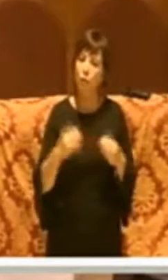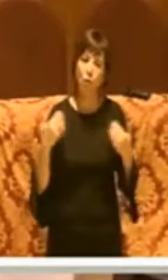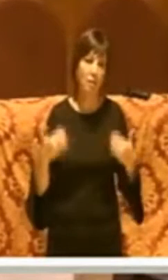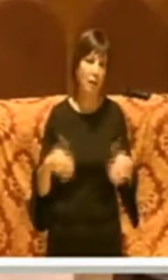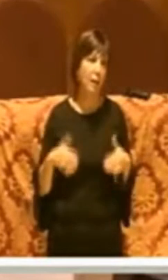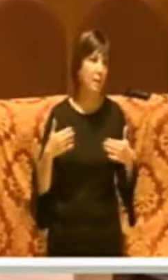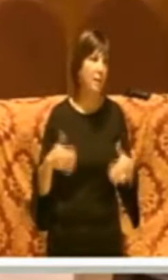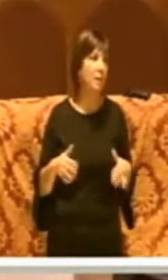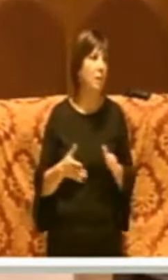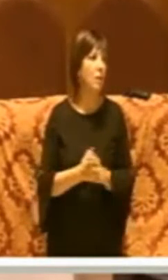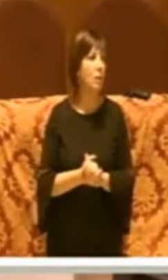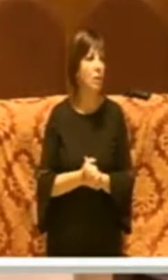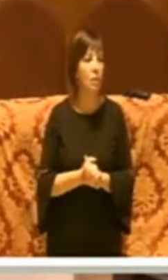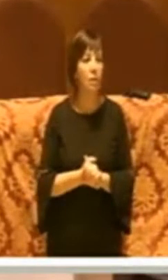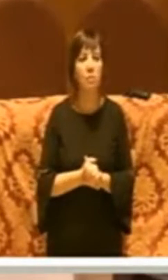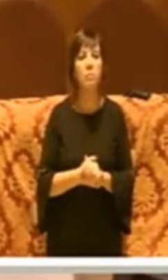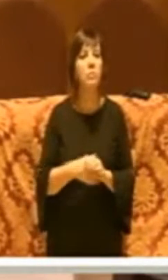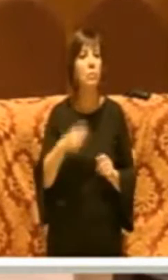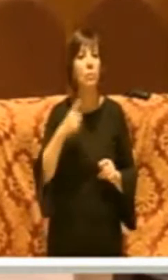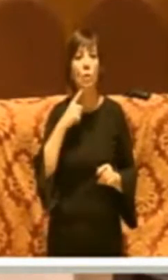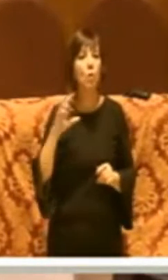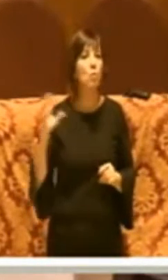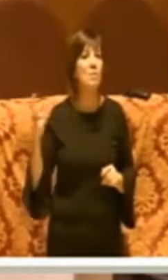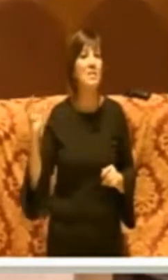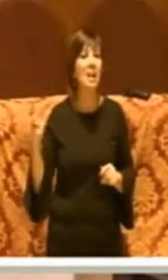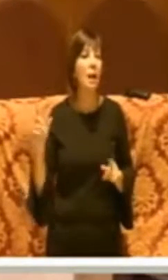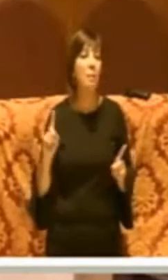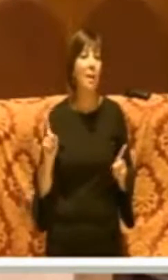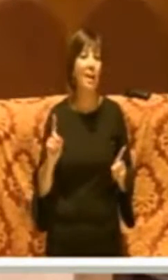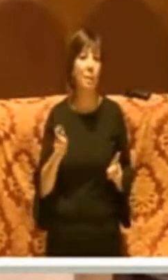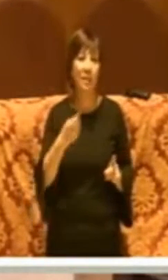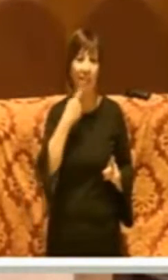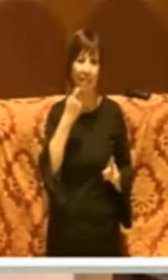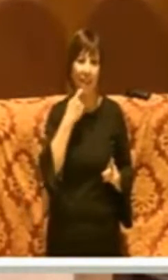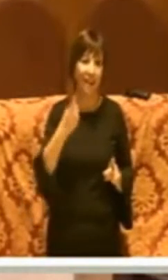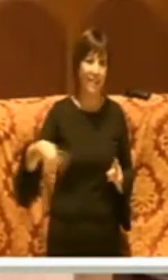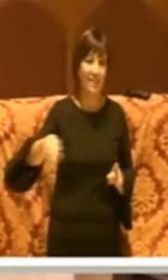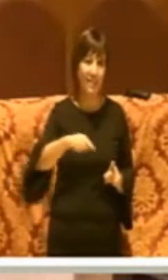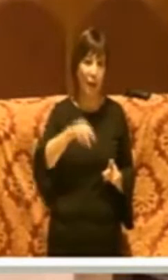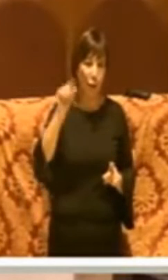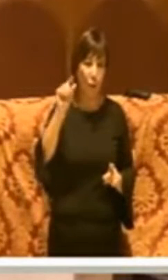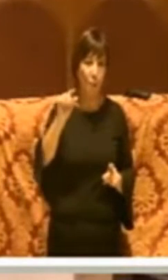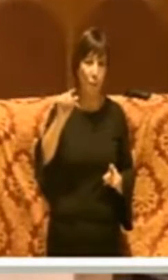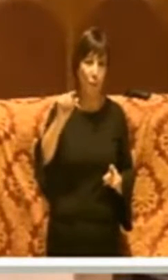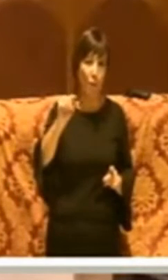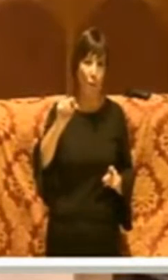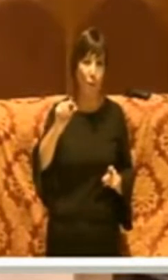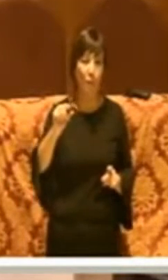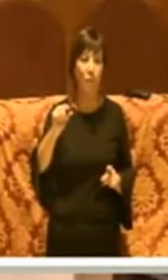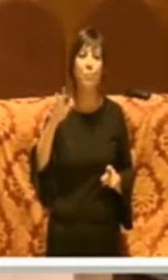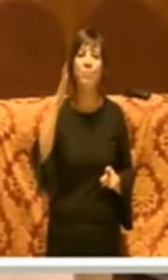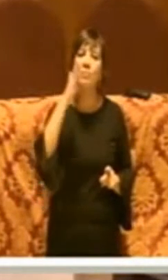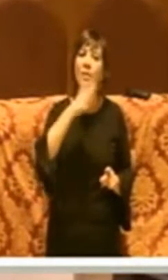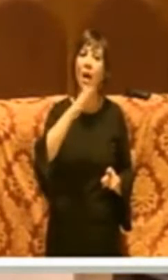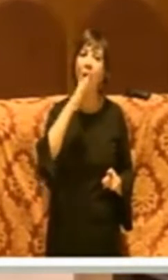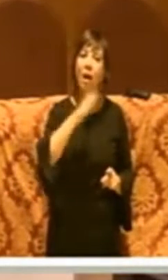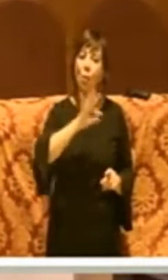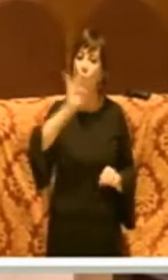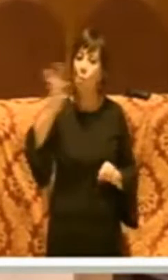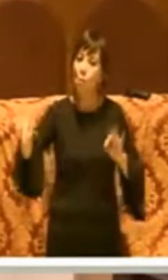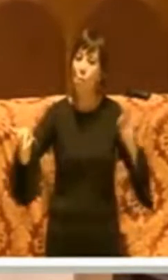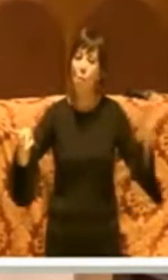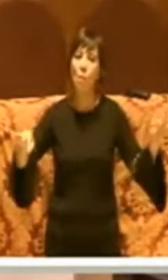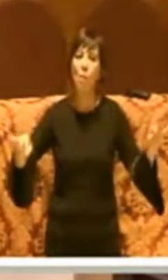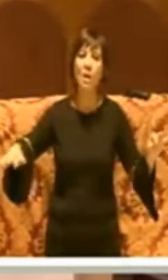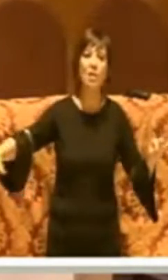non se ne parla perché interessa poco portare l'acqua in diverse zone